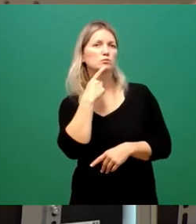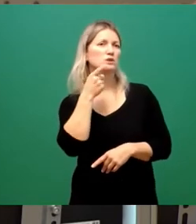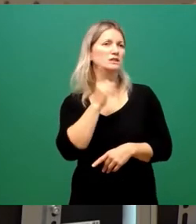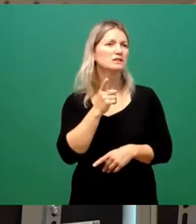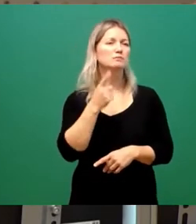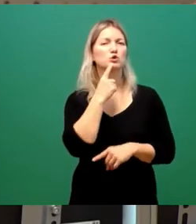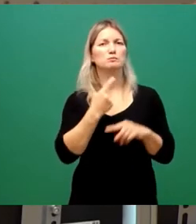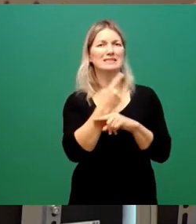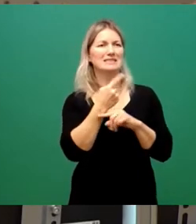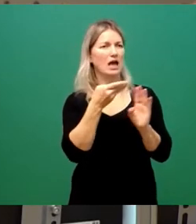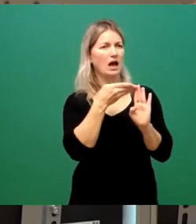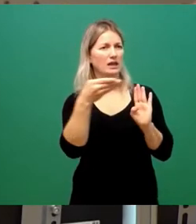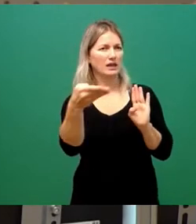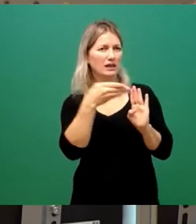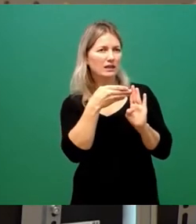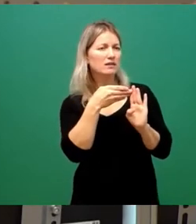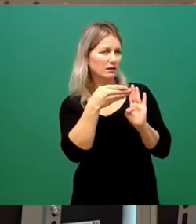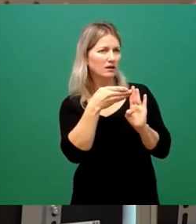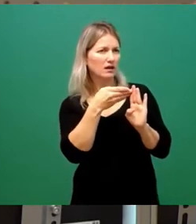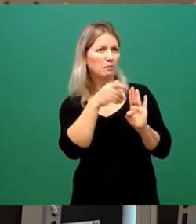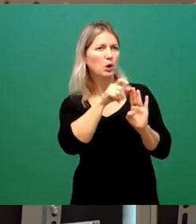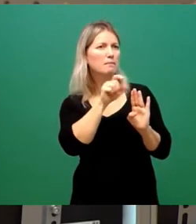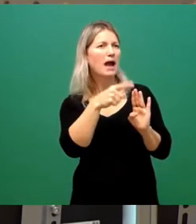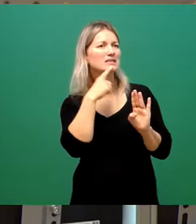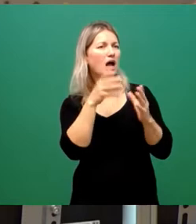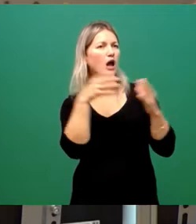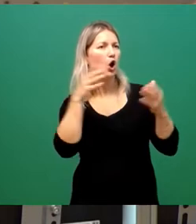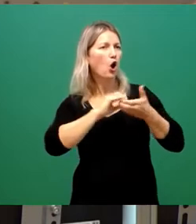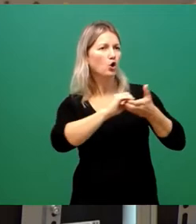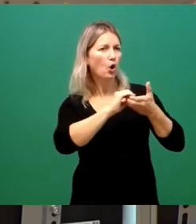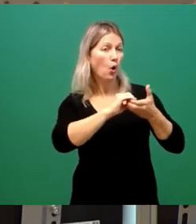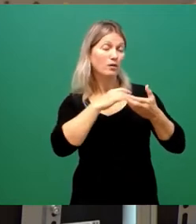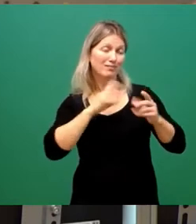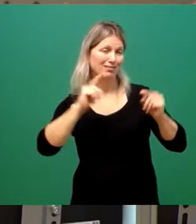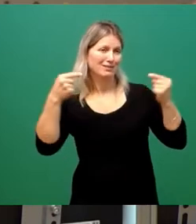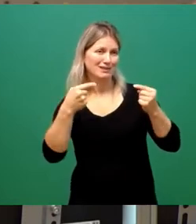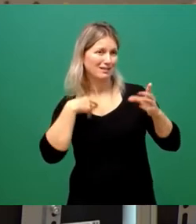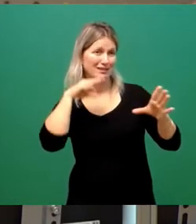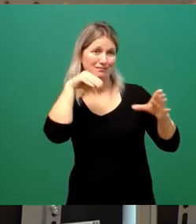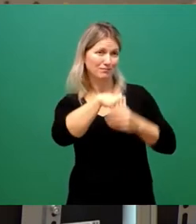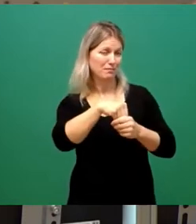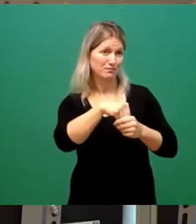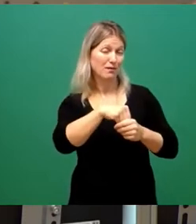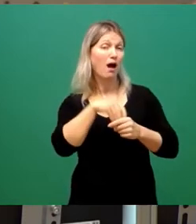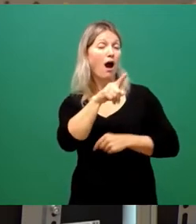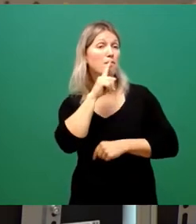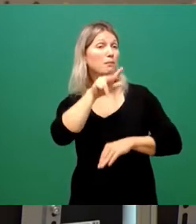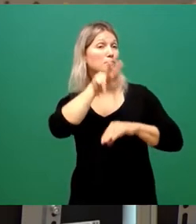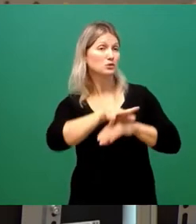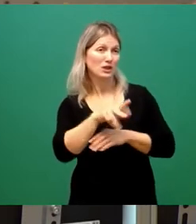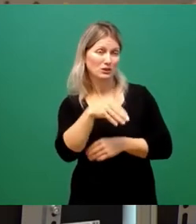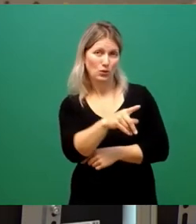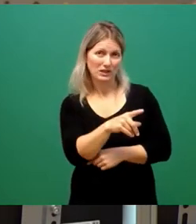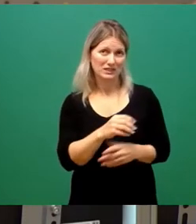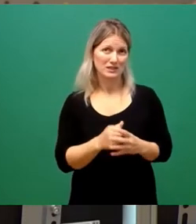zu dem dieser Konsens in der Bürgermeister-Groko, zu der wir Dissidenten nicht gehören, noch nicht bestätigt ist. Ich verstehe